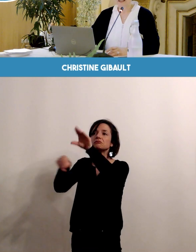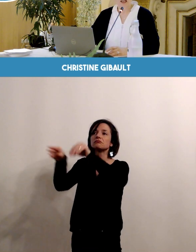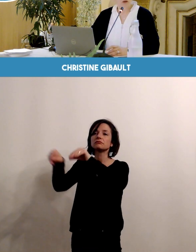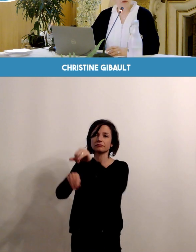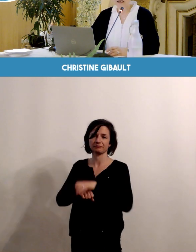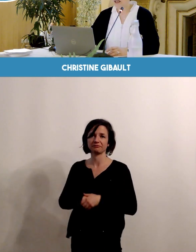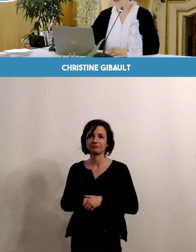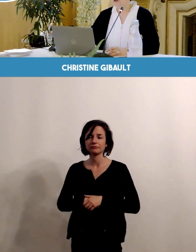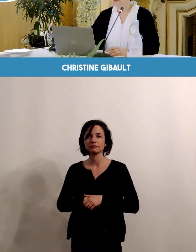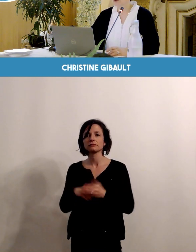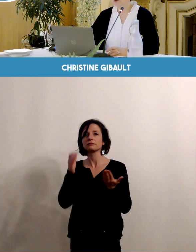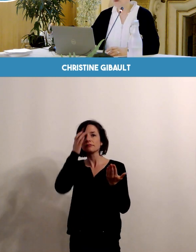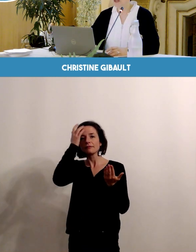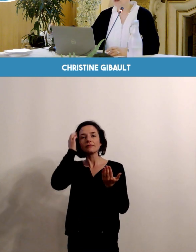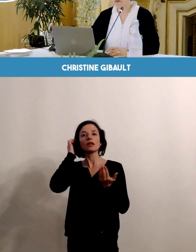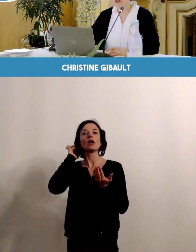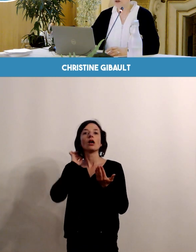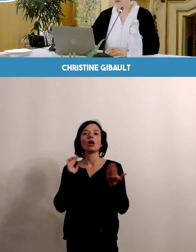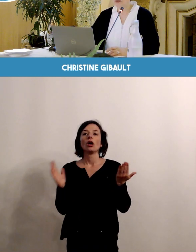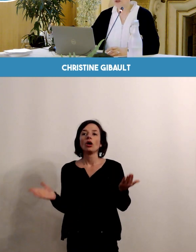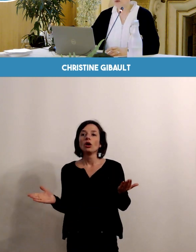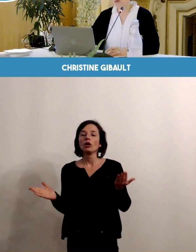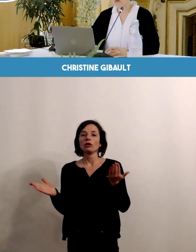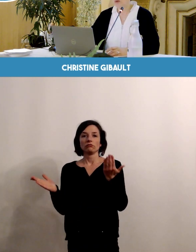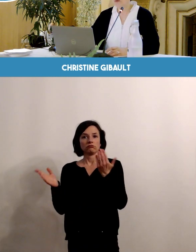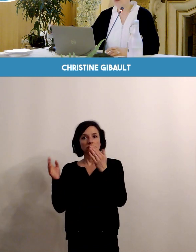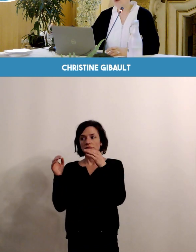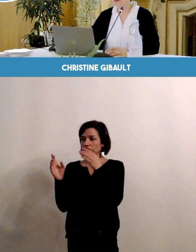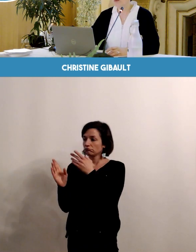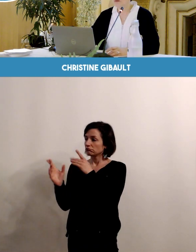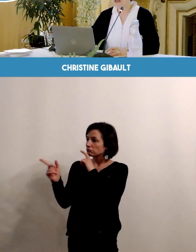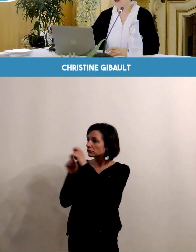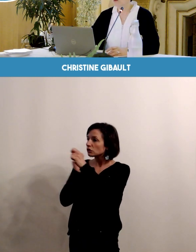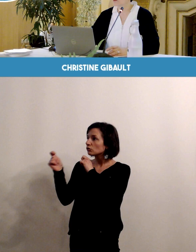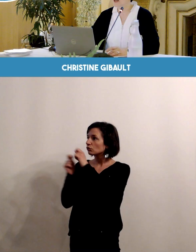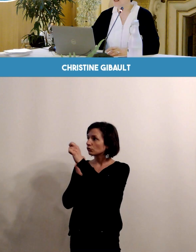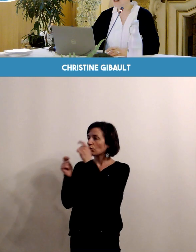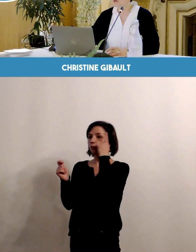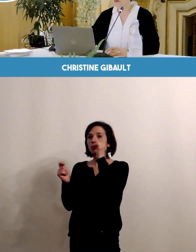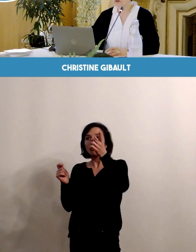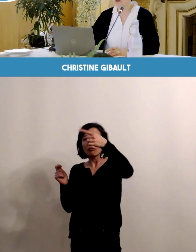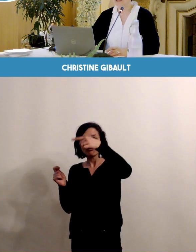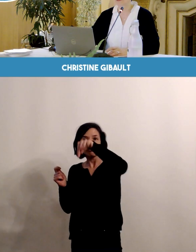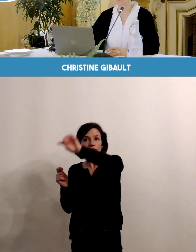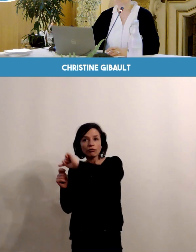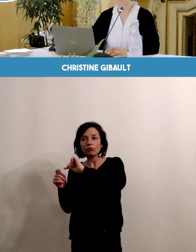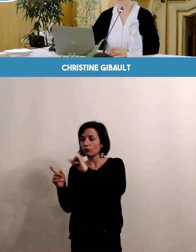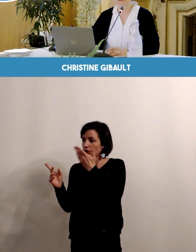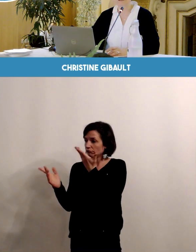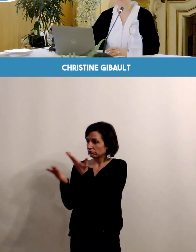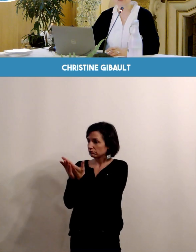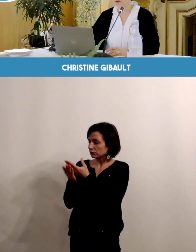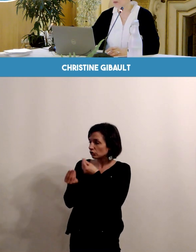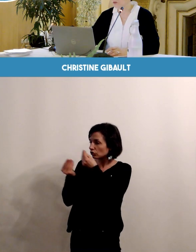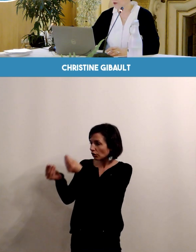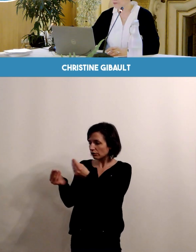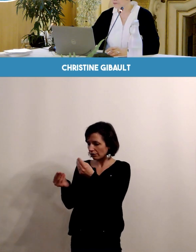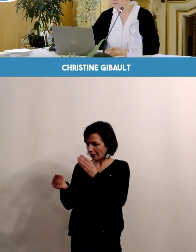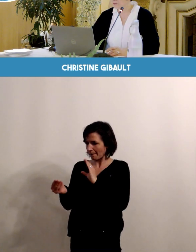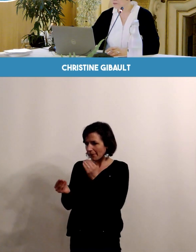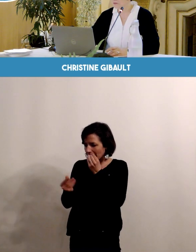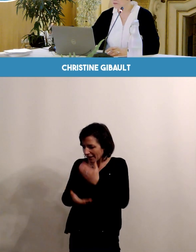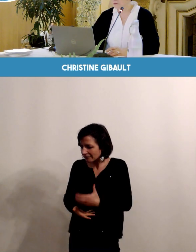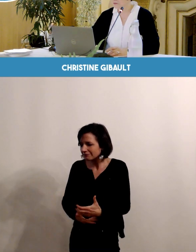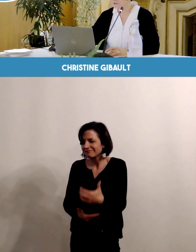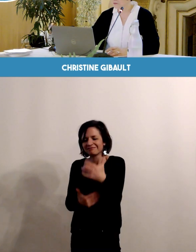Il vise à assurer l'arrivée de votre bébé dans les meilleures conditions, pour lui et pour vous, et à construire un lien de confiance avec les professionnels qui vous entourent.